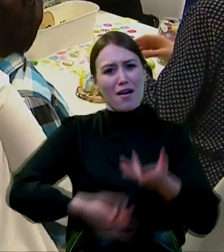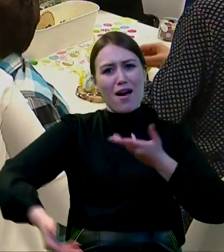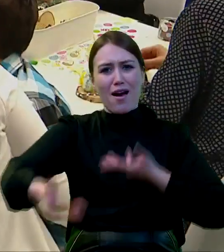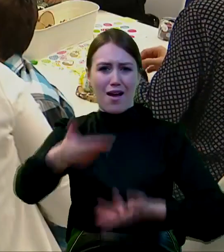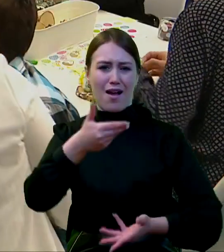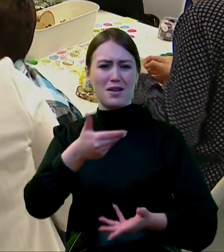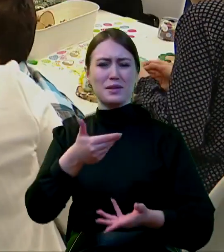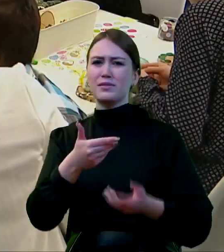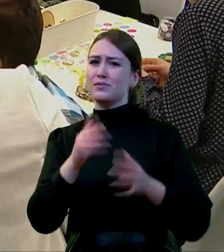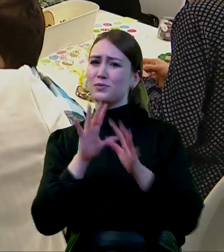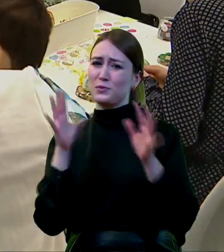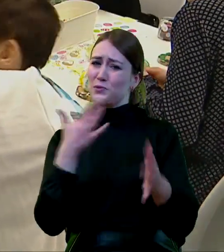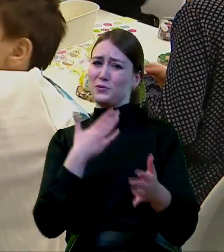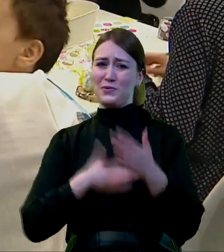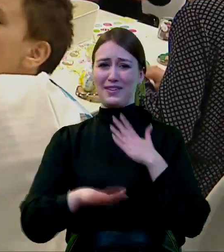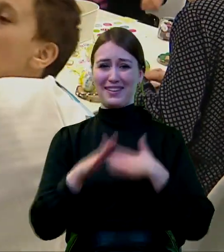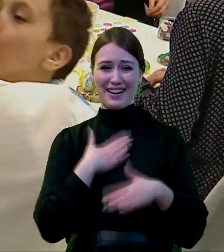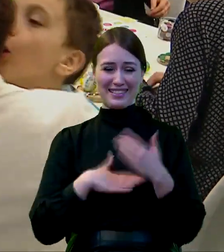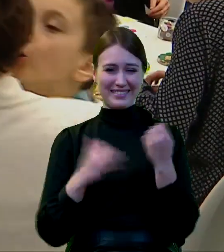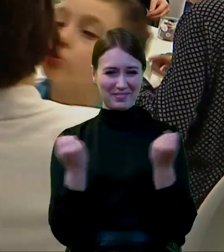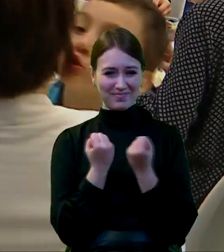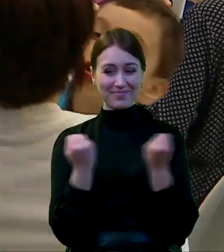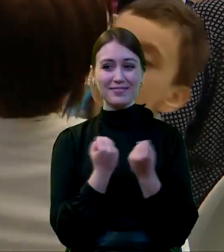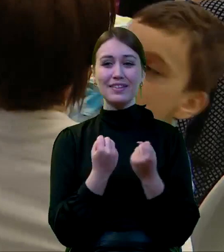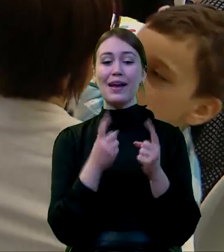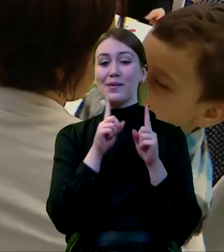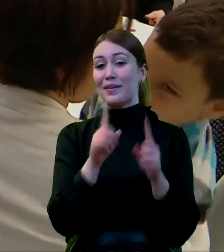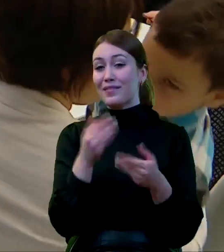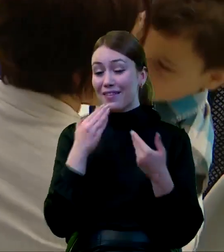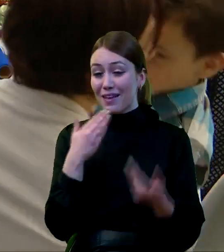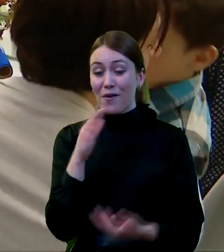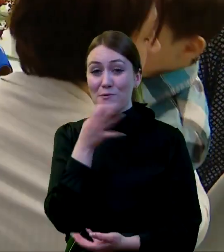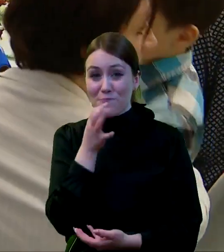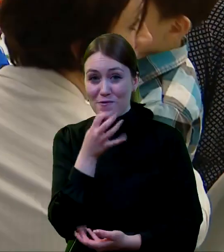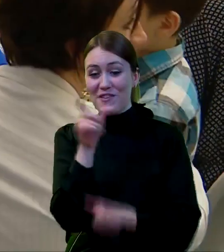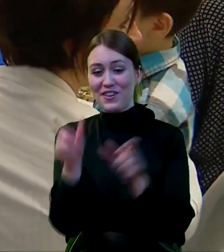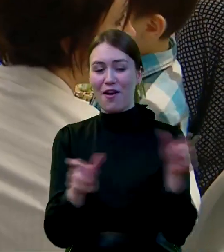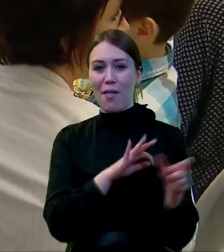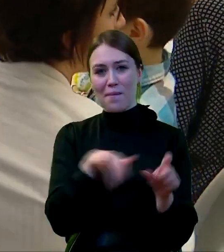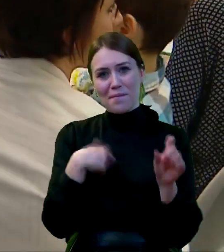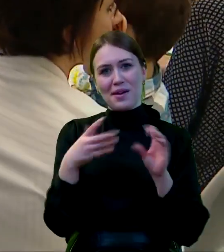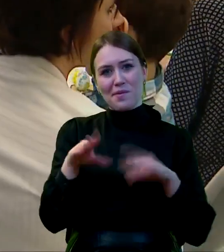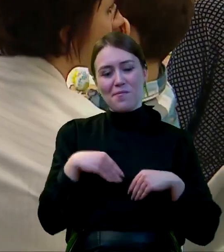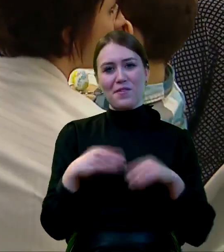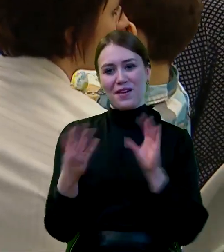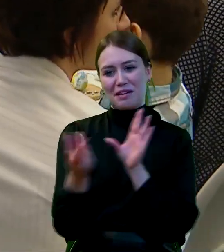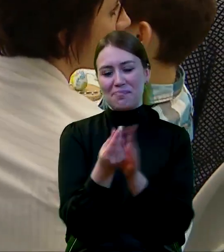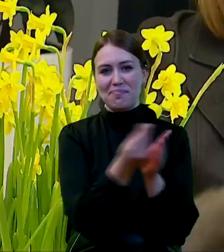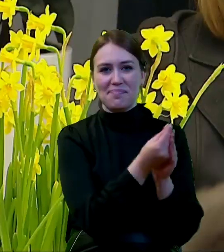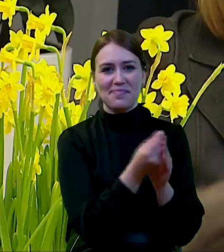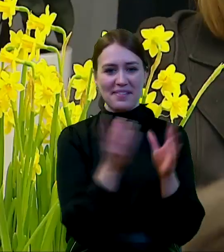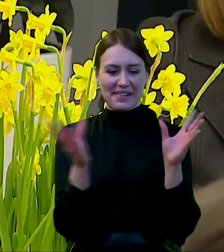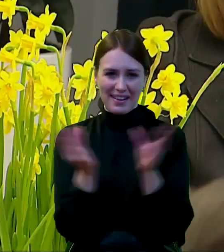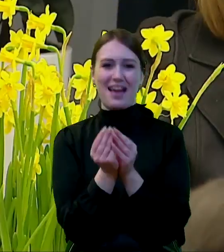ogrom, ogrom radości. Bardzo dziękujemy, szczególnie najmłodszym, że możemy dzisiaj spędzić z Wami te chwile.